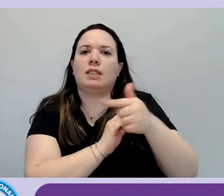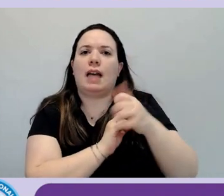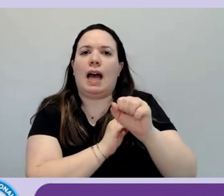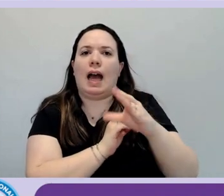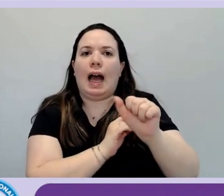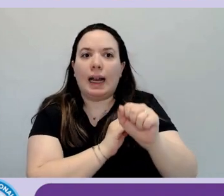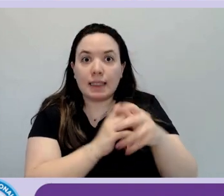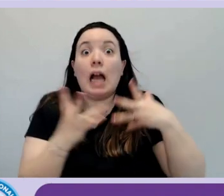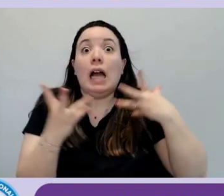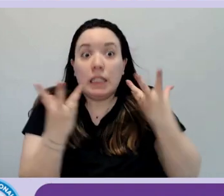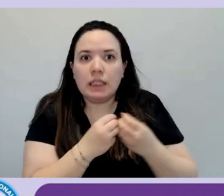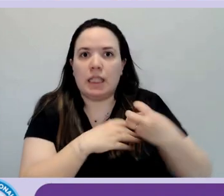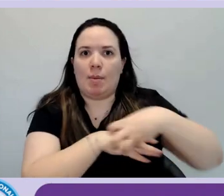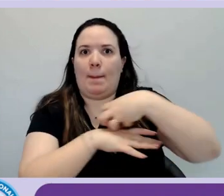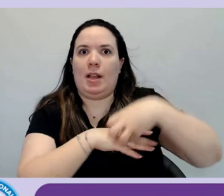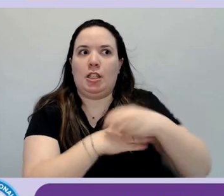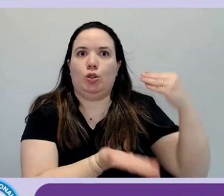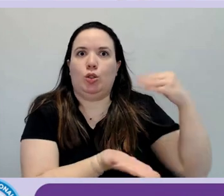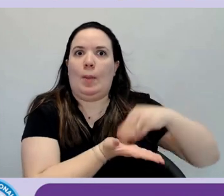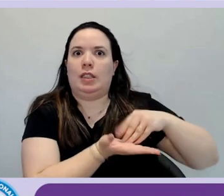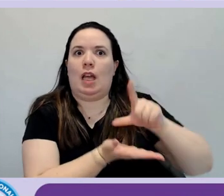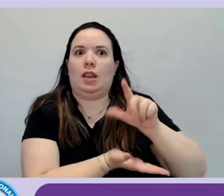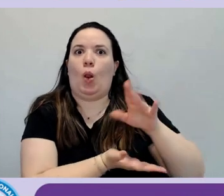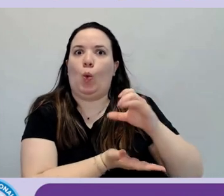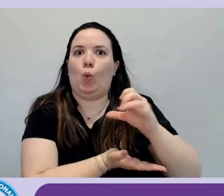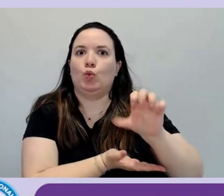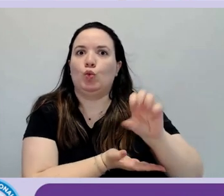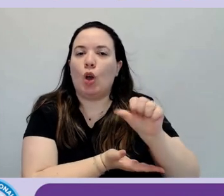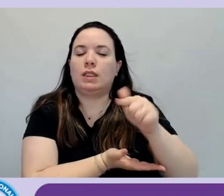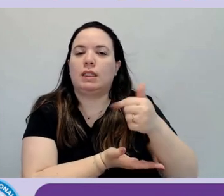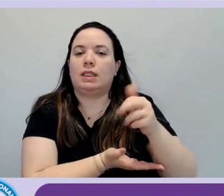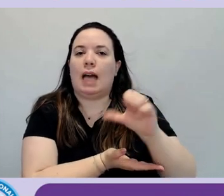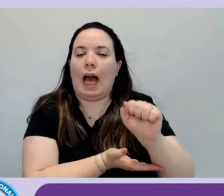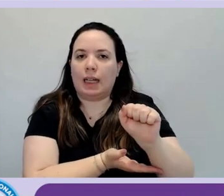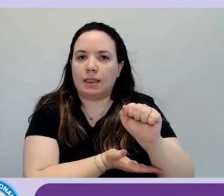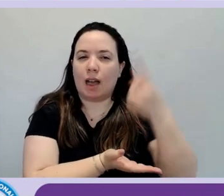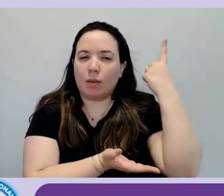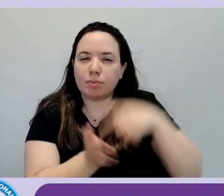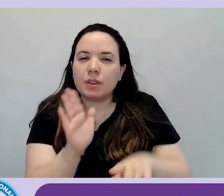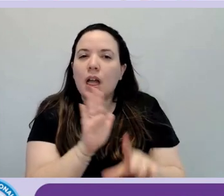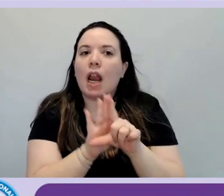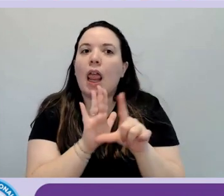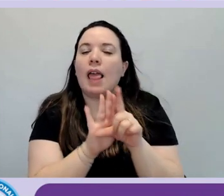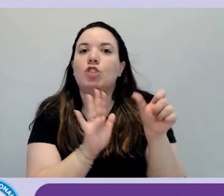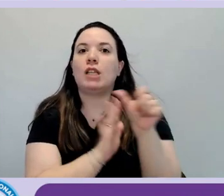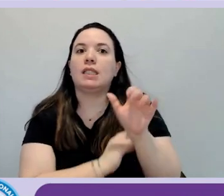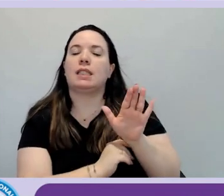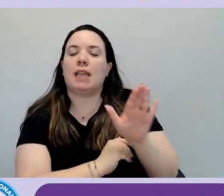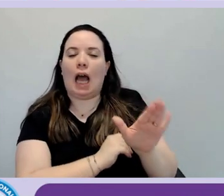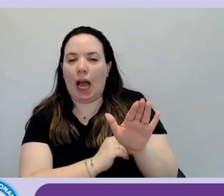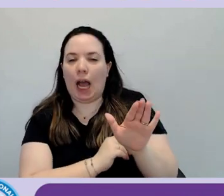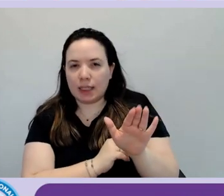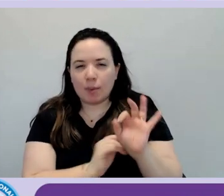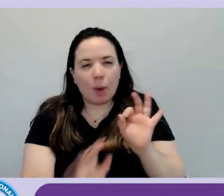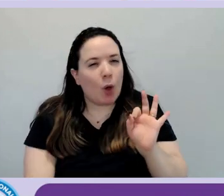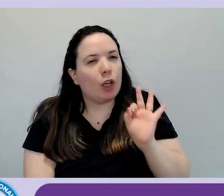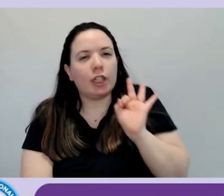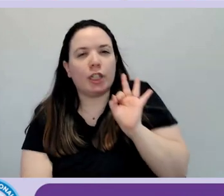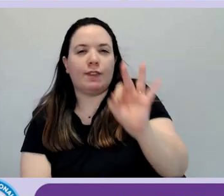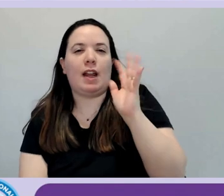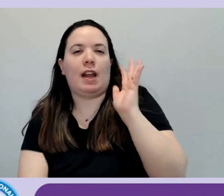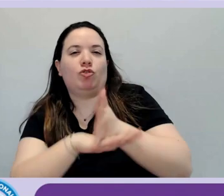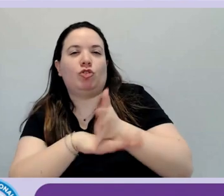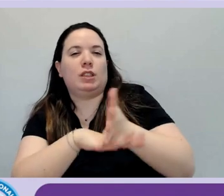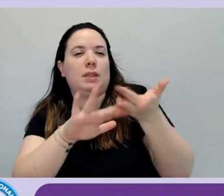Stanca, il ministro stesso. Quindi la legge stanca che ripetiamo ogni volta è la legge di riferimento per l'accessibilità